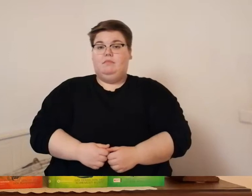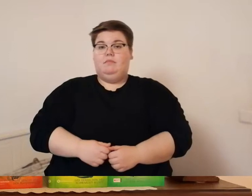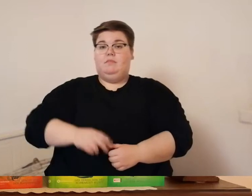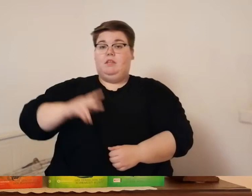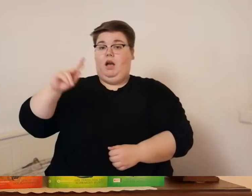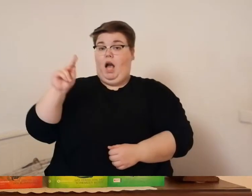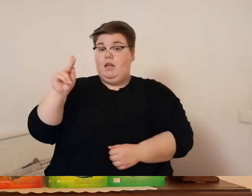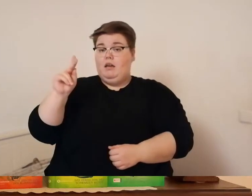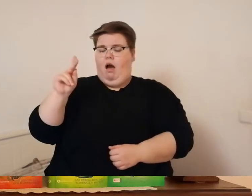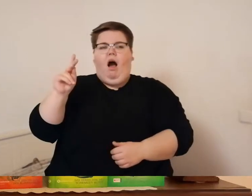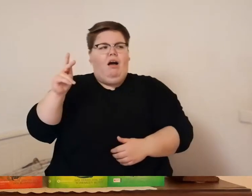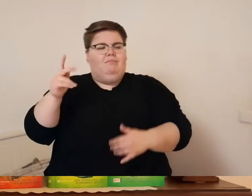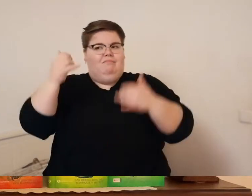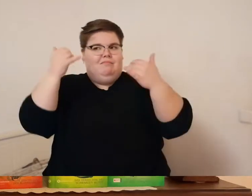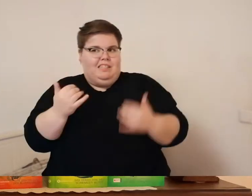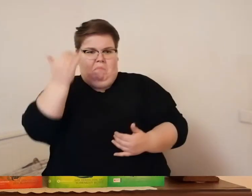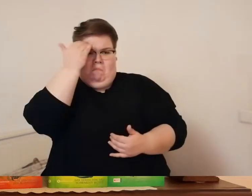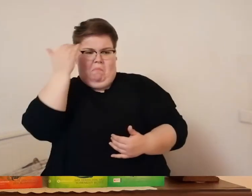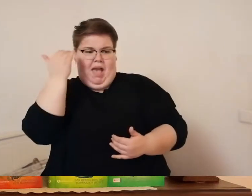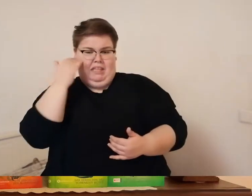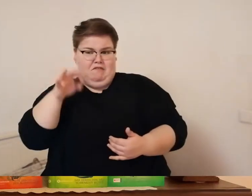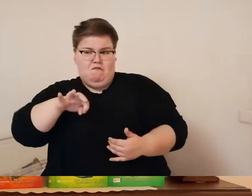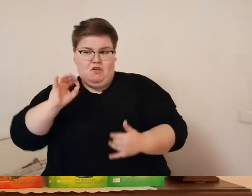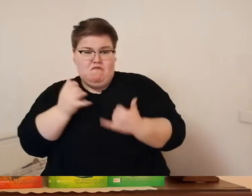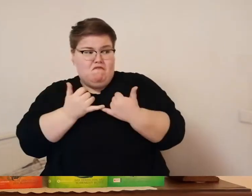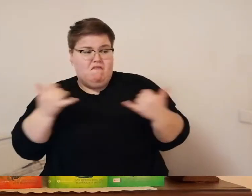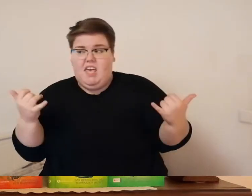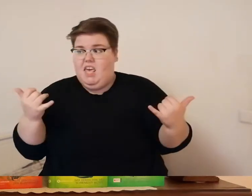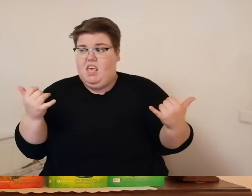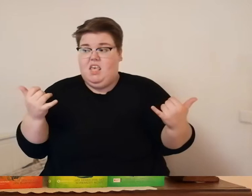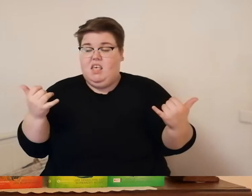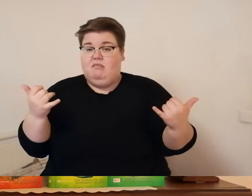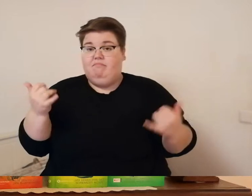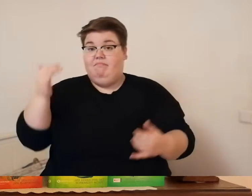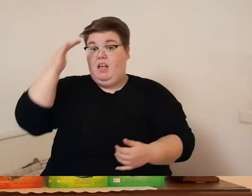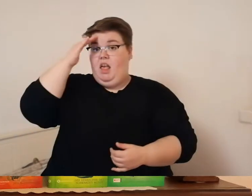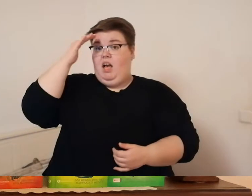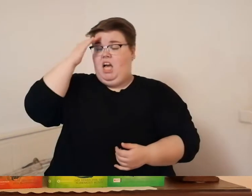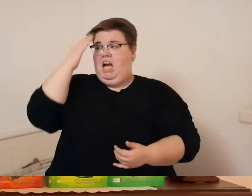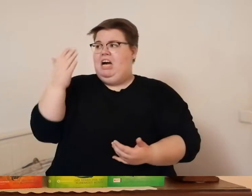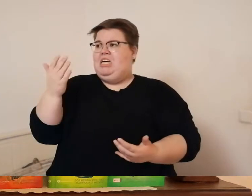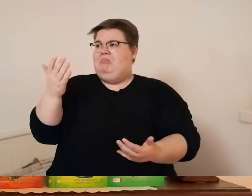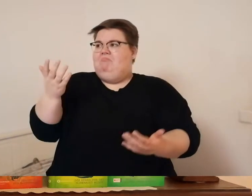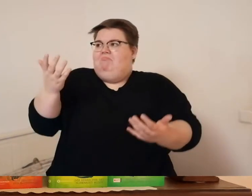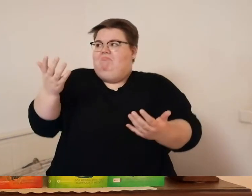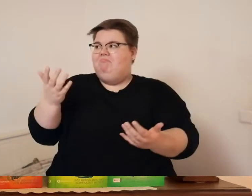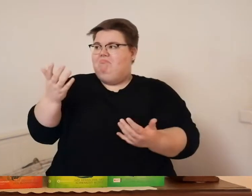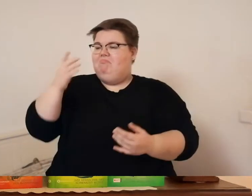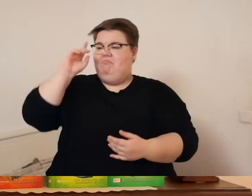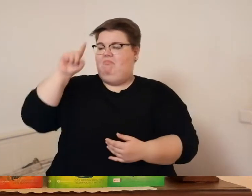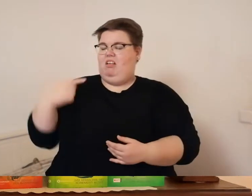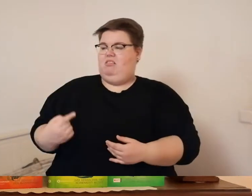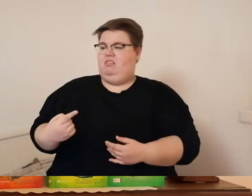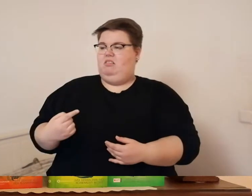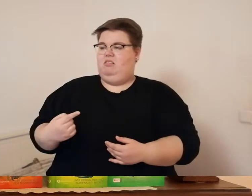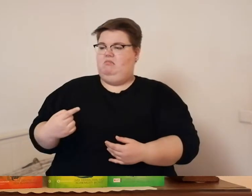sagte kathlena besorgt darauf wusste eric keine antwort er hatte keine ahnung wo genau er mit